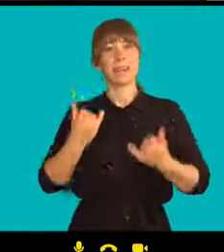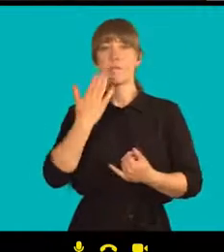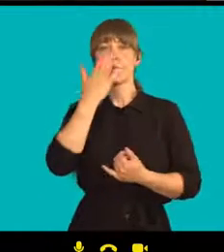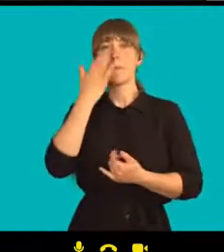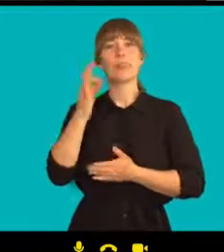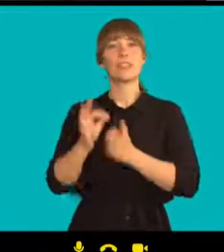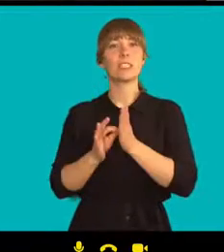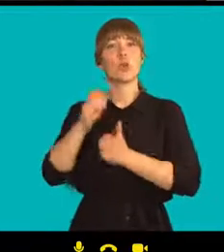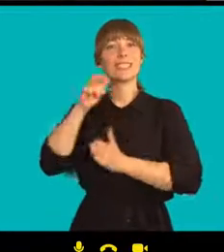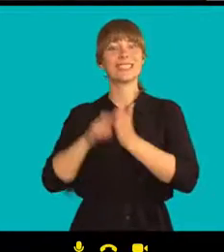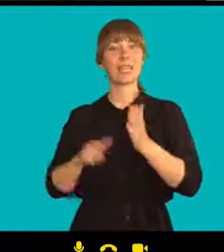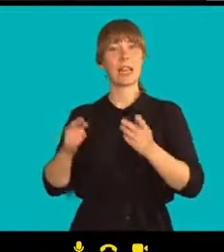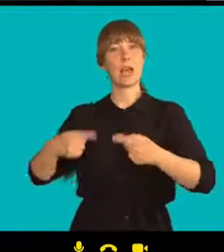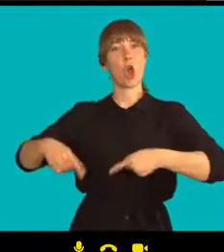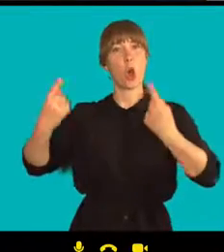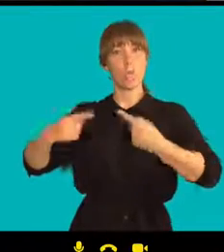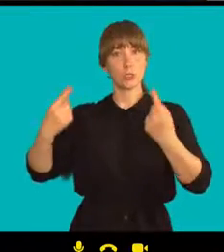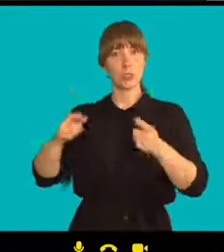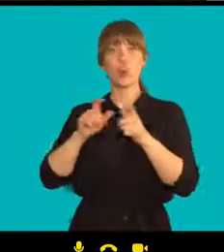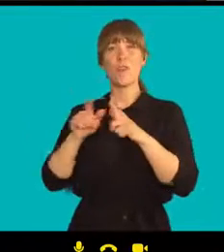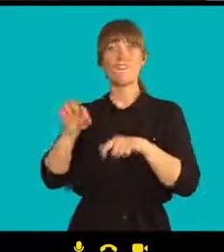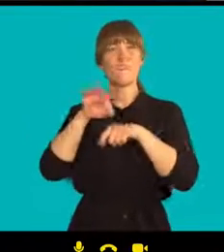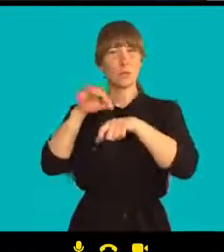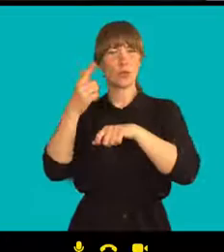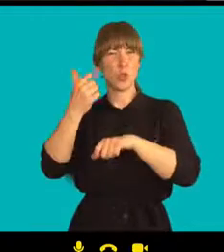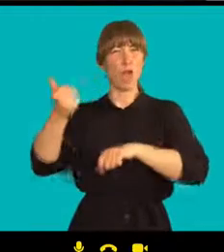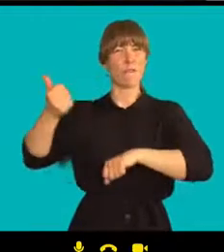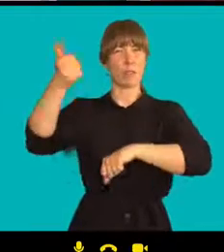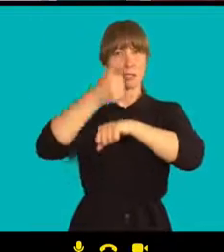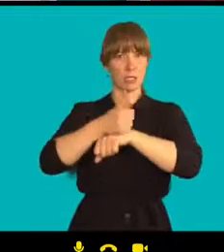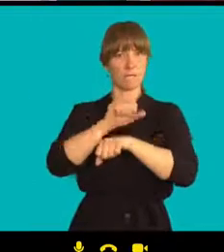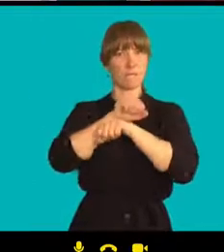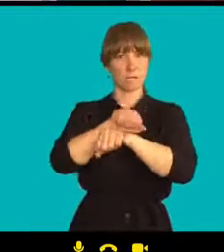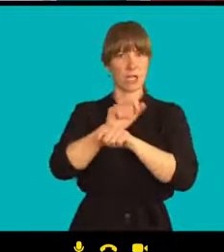nebo nucených emigracích několika vůdčích osobností?